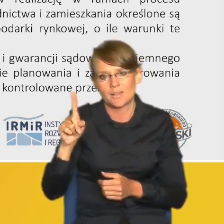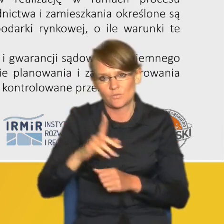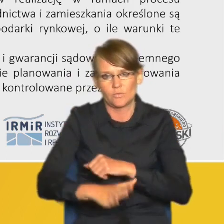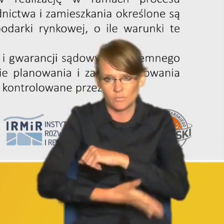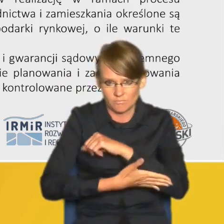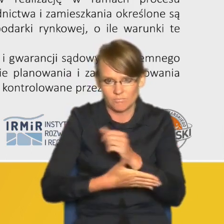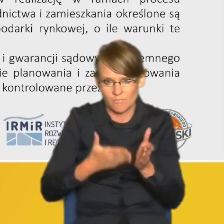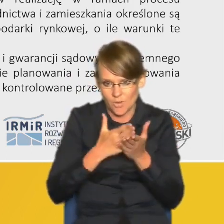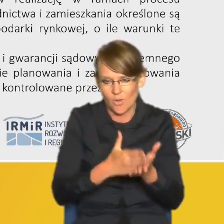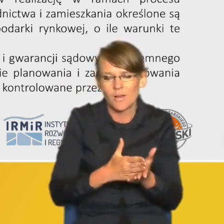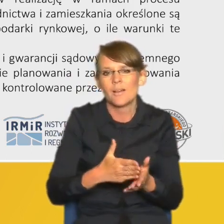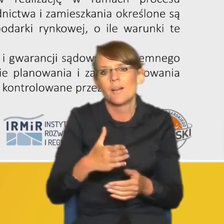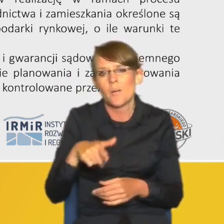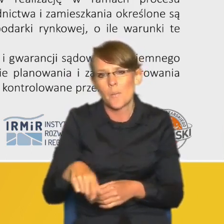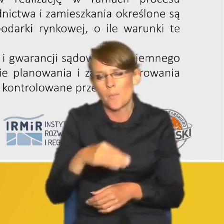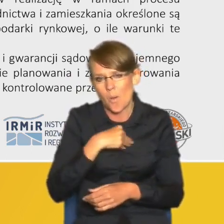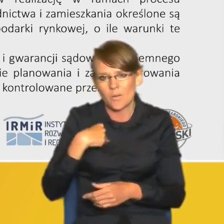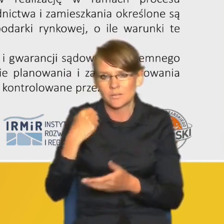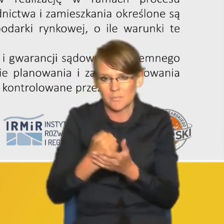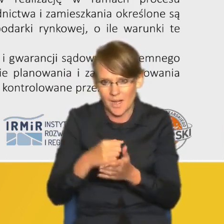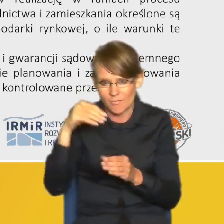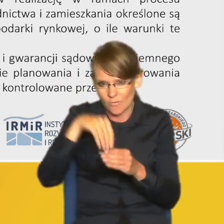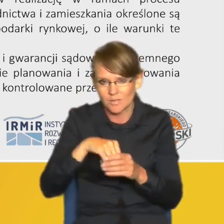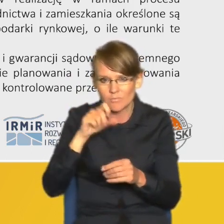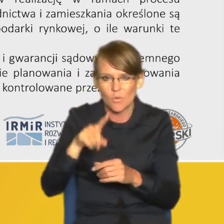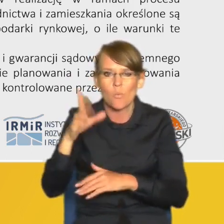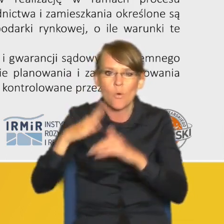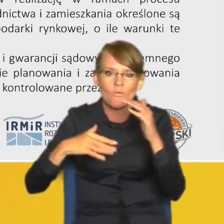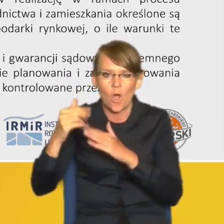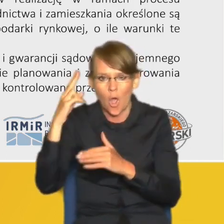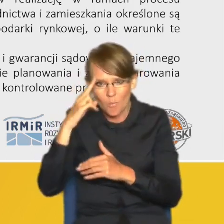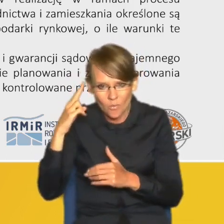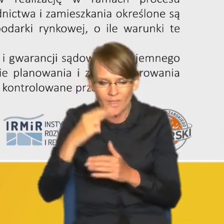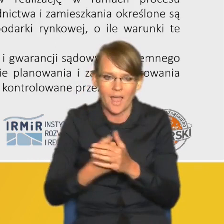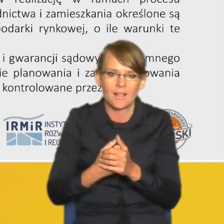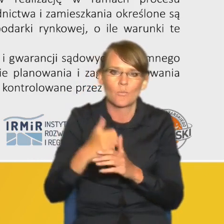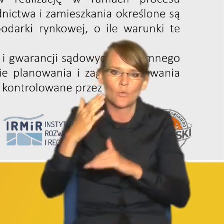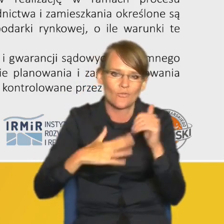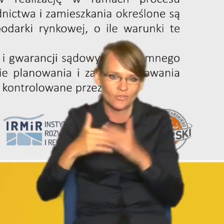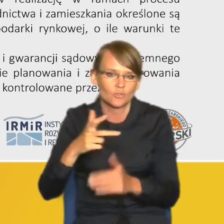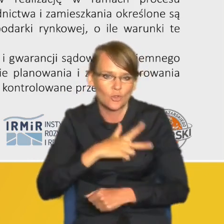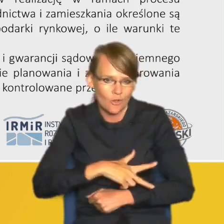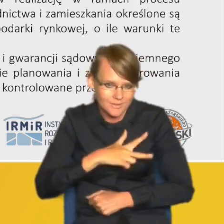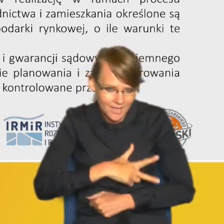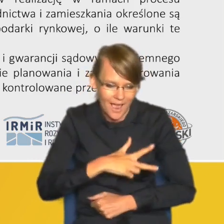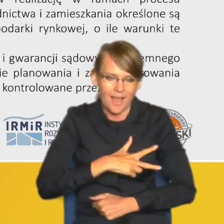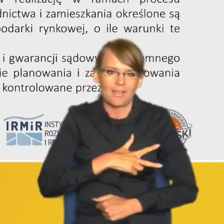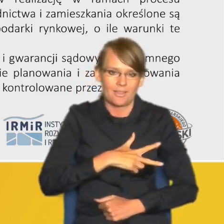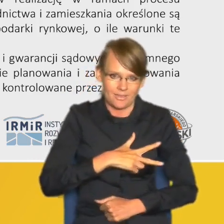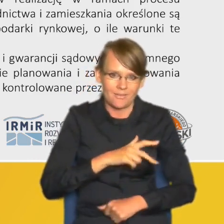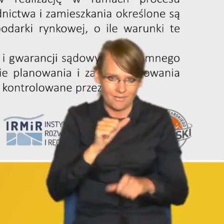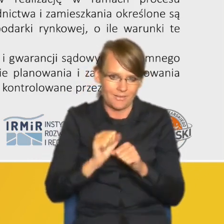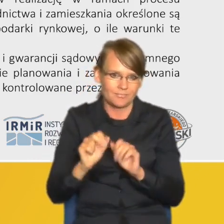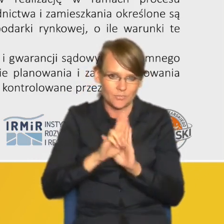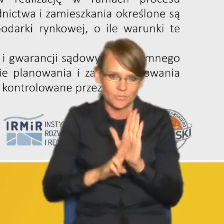mamy oczywiście instrumenty w prawie polskim jak budownictwo komunalne budownictwo socjalne które jednak